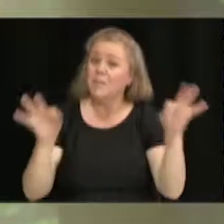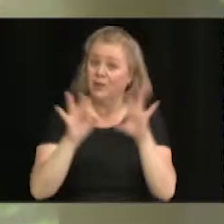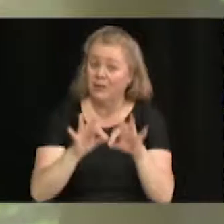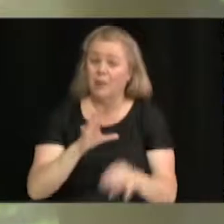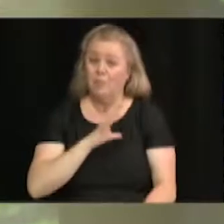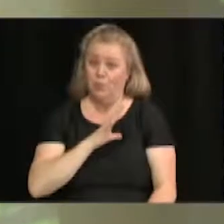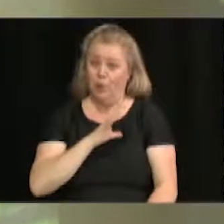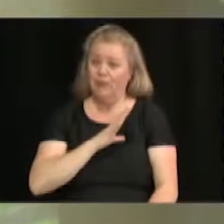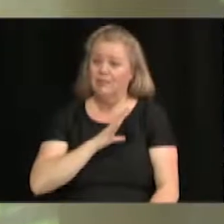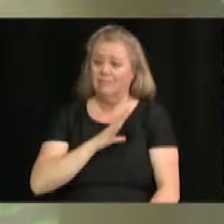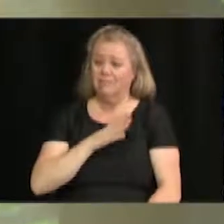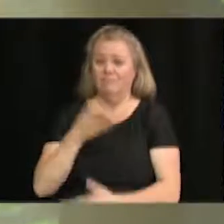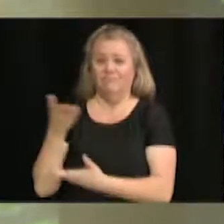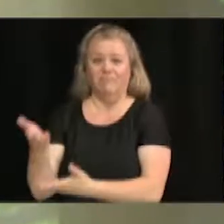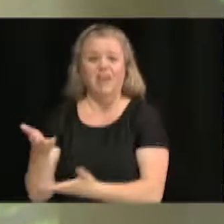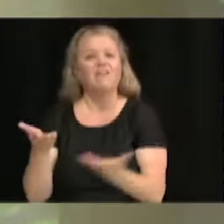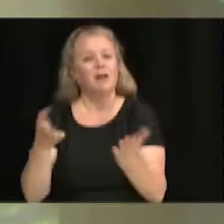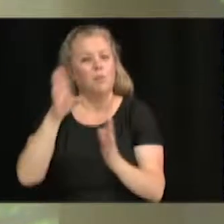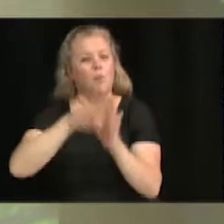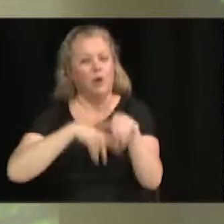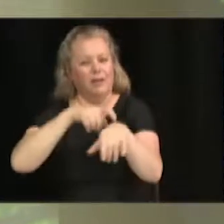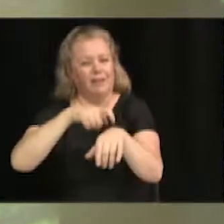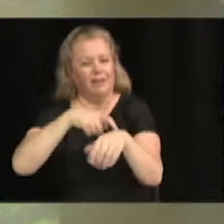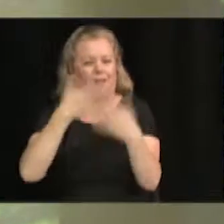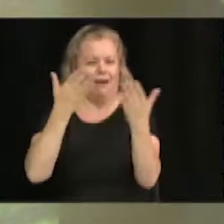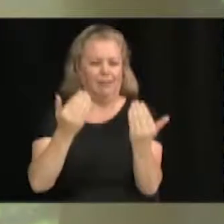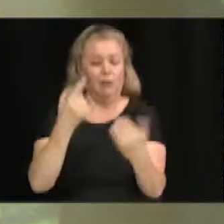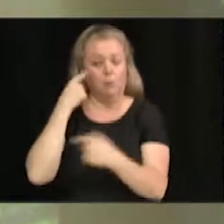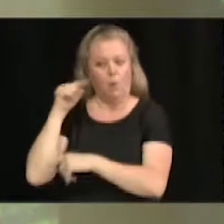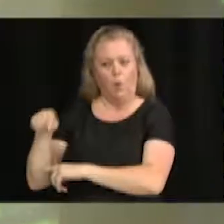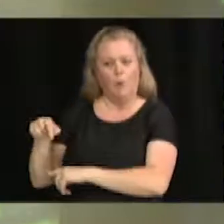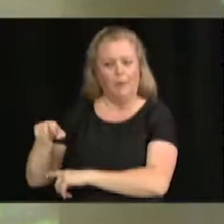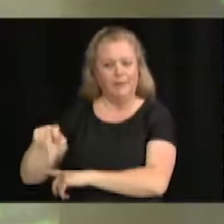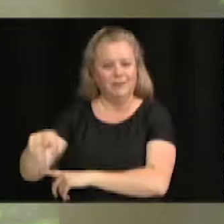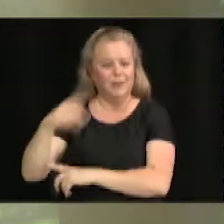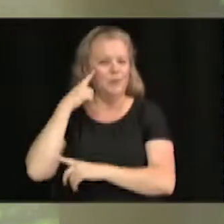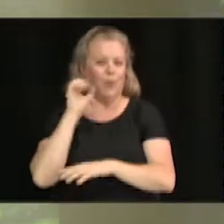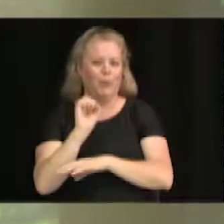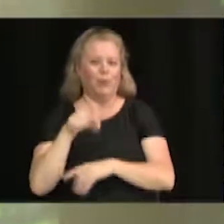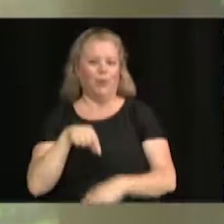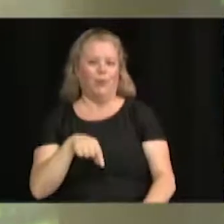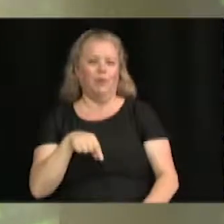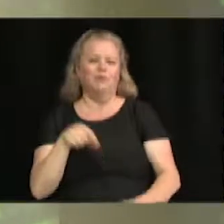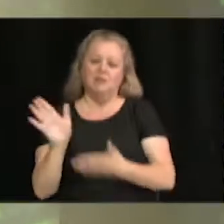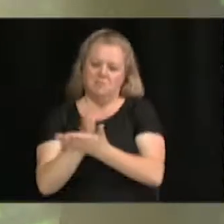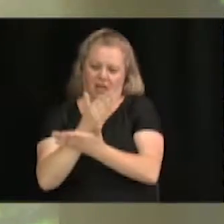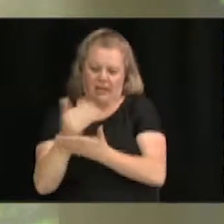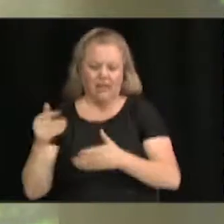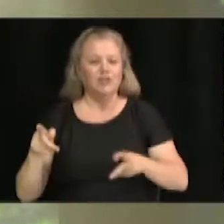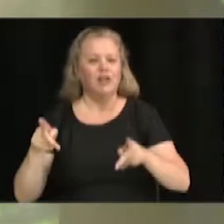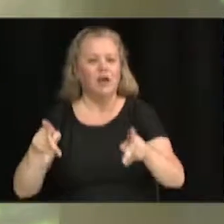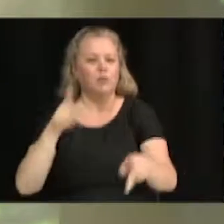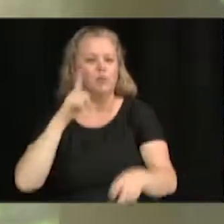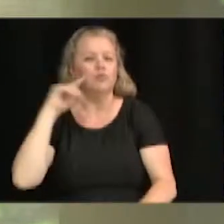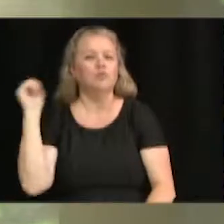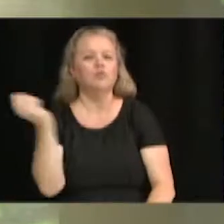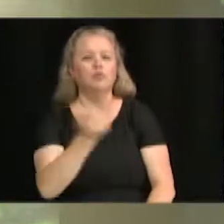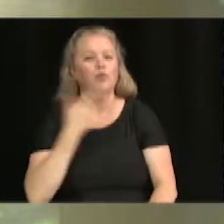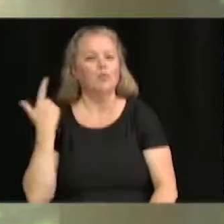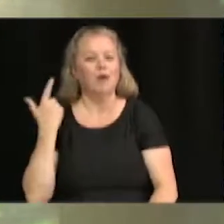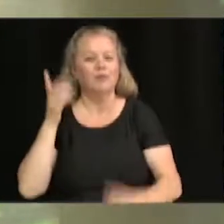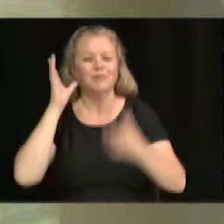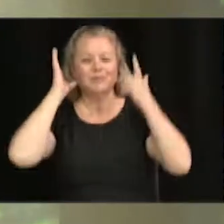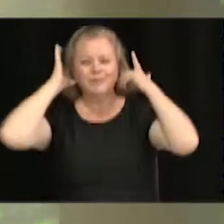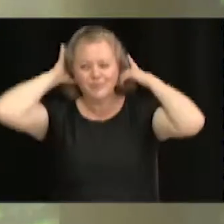réduit les temps d'attente pour les piétons, mais aussi pour les automobilistes, et vise un meilleur partage de la route pour l'ensemble des usagers.